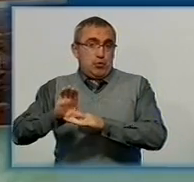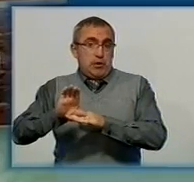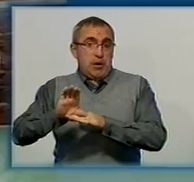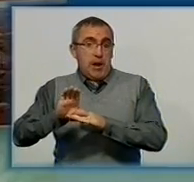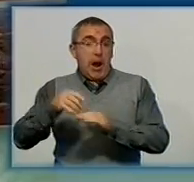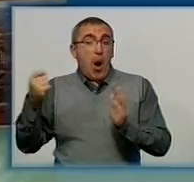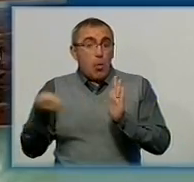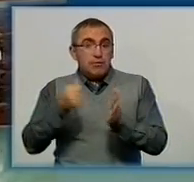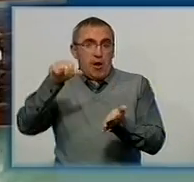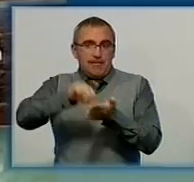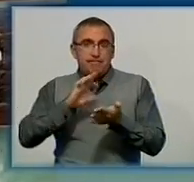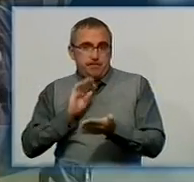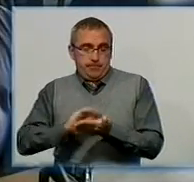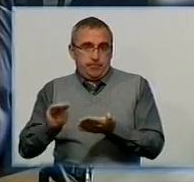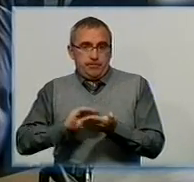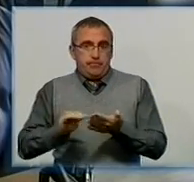побувала Яна Семенюк.